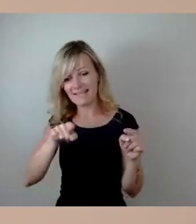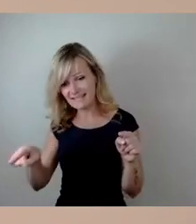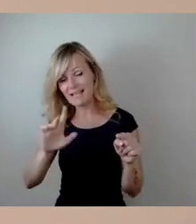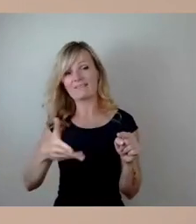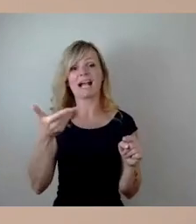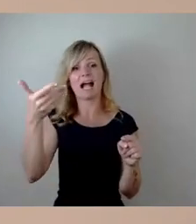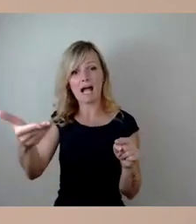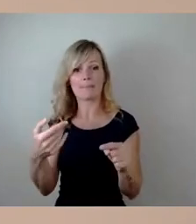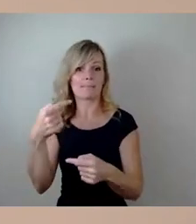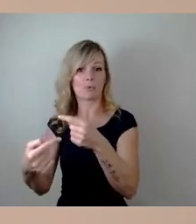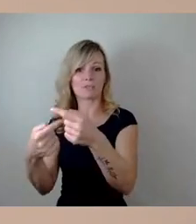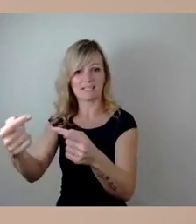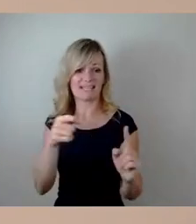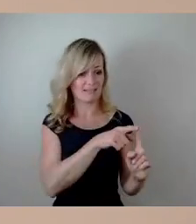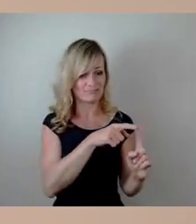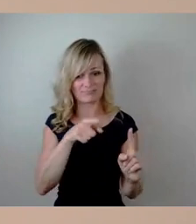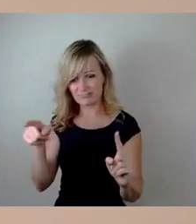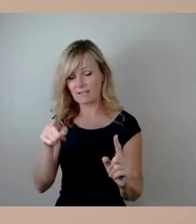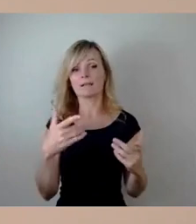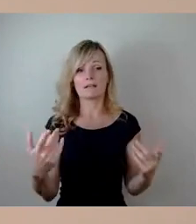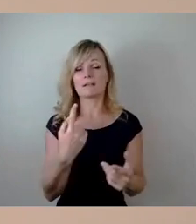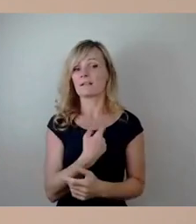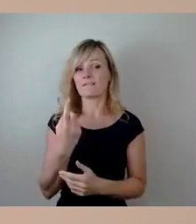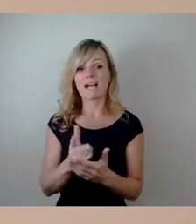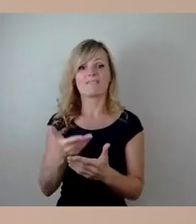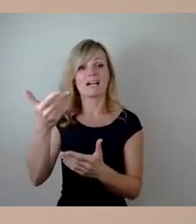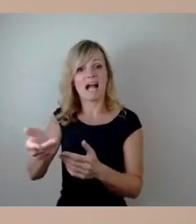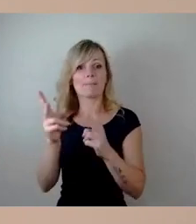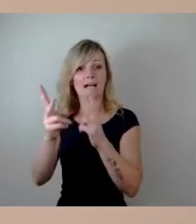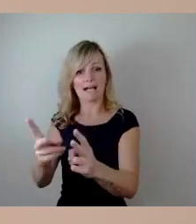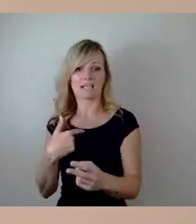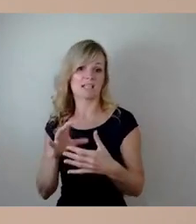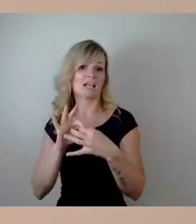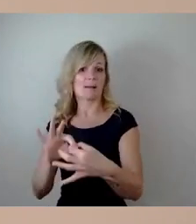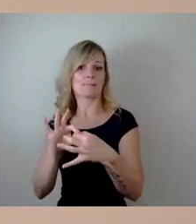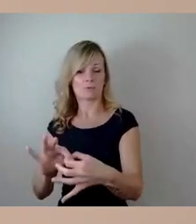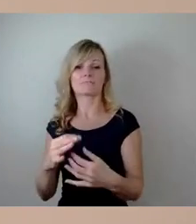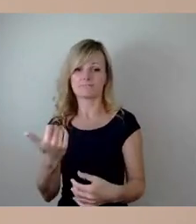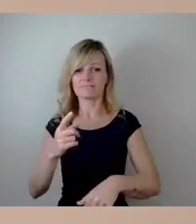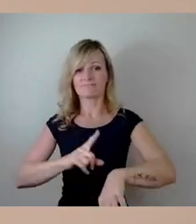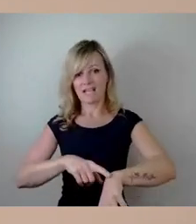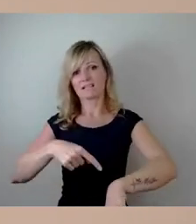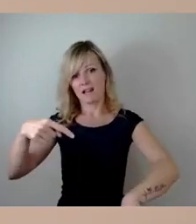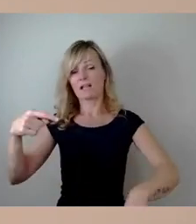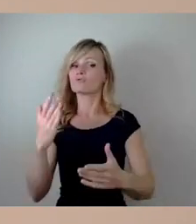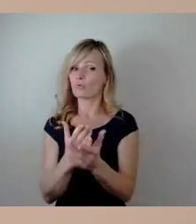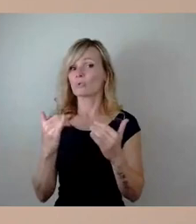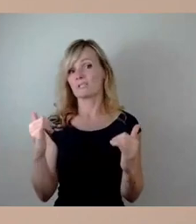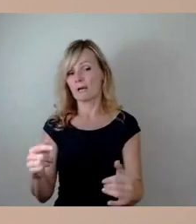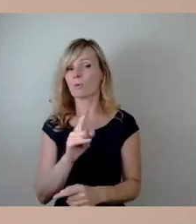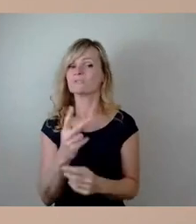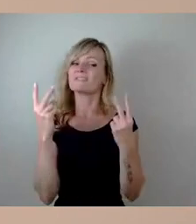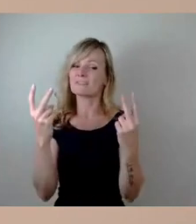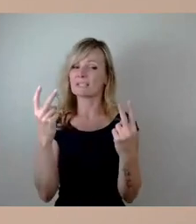und wir sind hier ans Vergaberecht gebunden, vergeht einige Zeit. Wichtig ist auch nochmal zu wissen, auch das